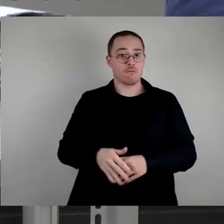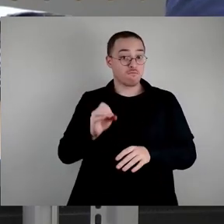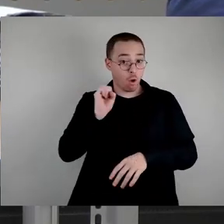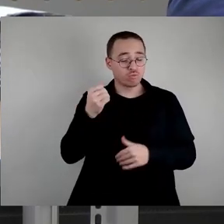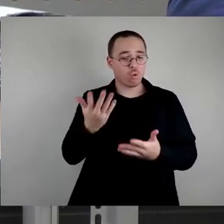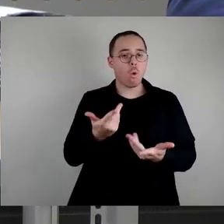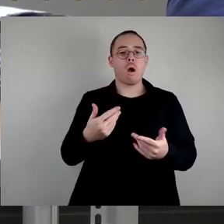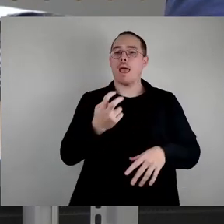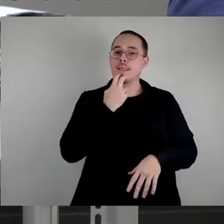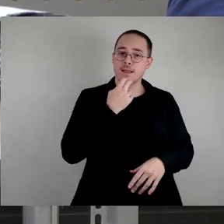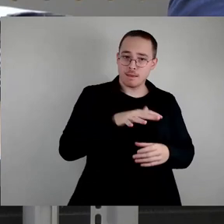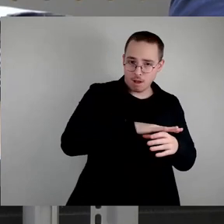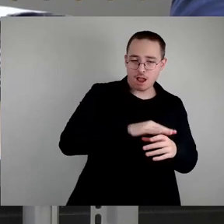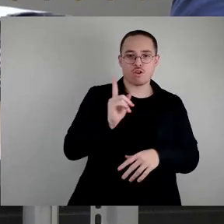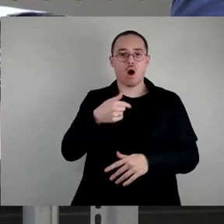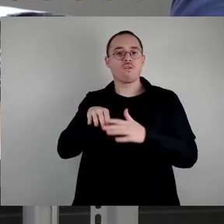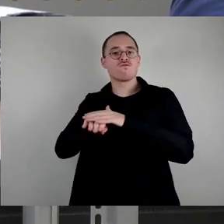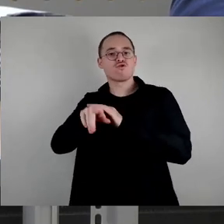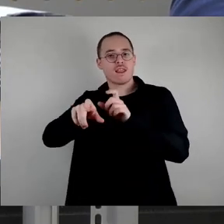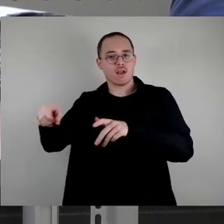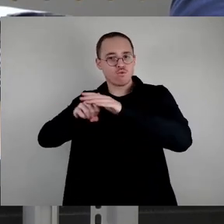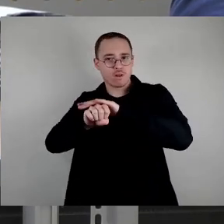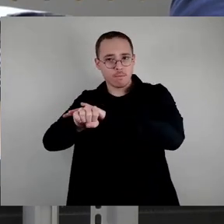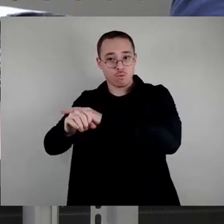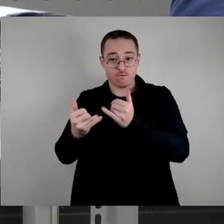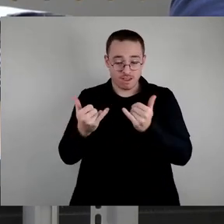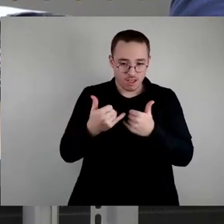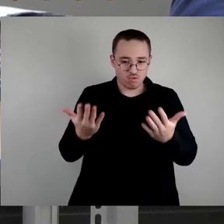Flüchtlingen, die den Oberbürgermeister zu diesem Schritt veranlassten.